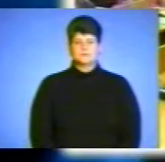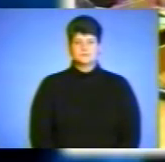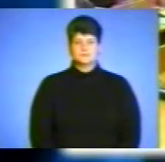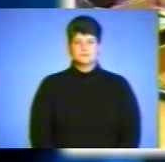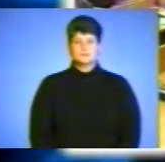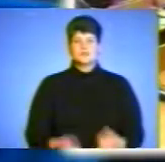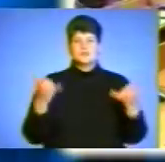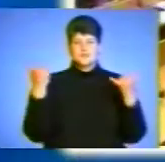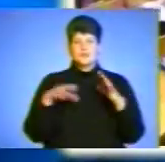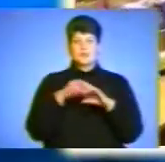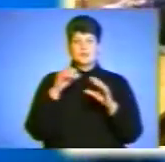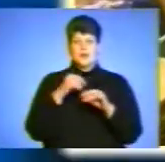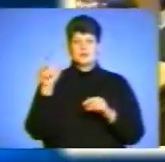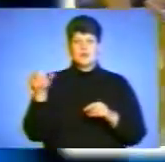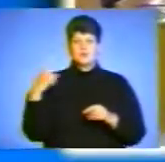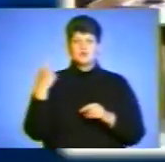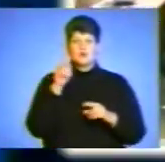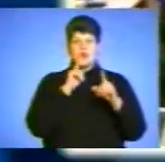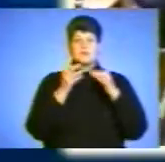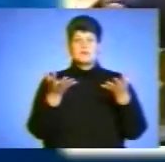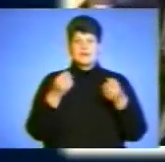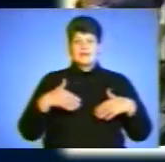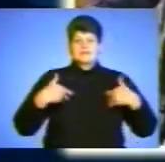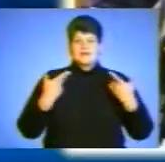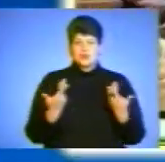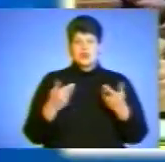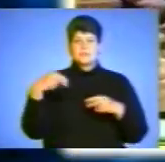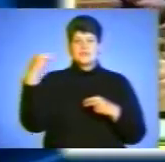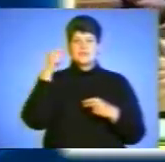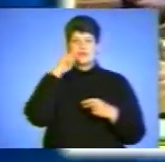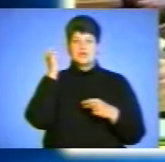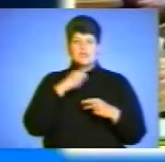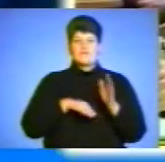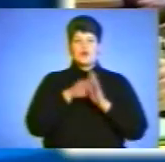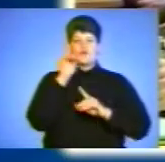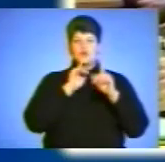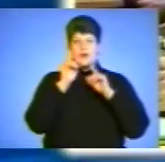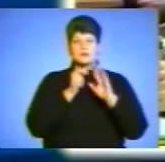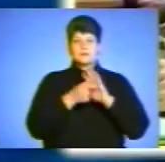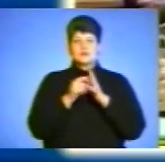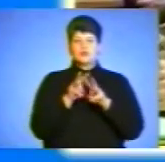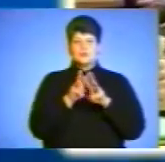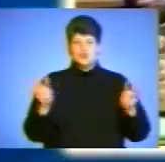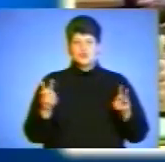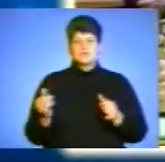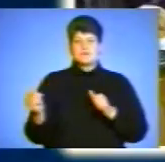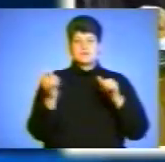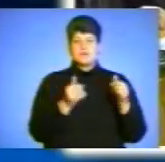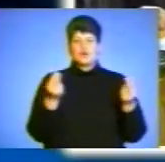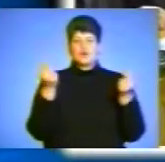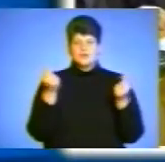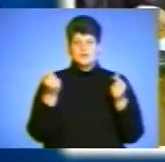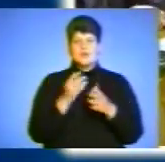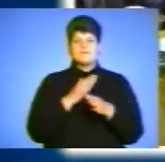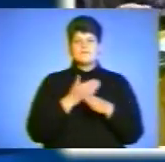Сьогодні депутати обласної ради прийняли звернення до президента України, Верховної Ради, Кабінету міністрів щодо забезпечення коштами на виплату